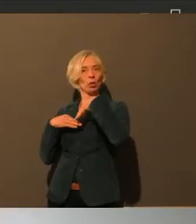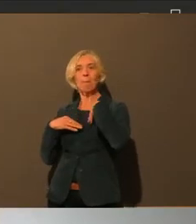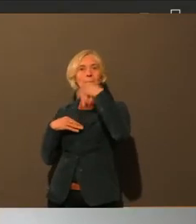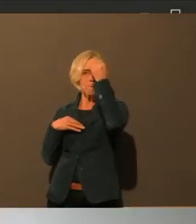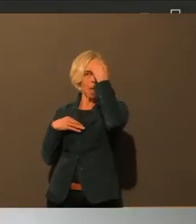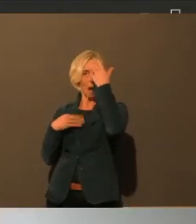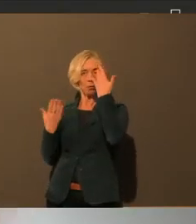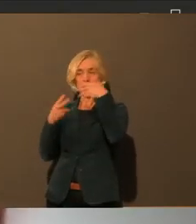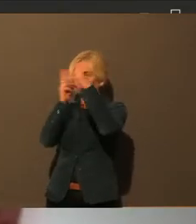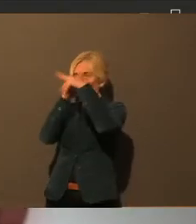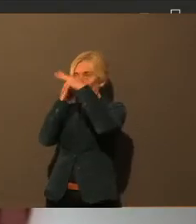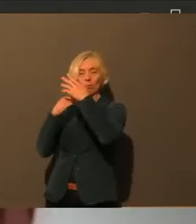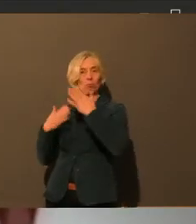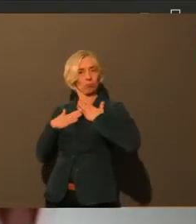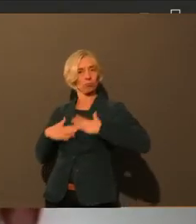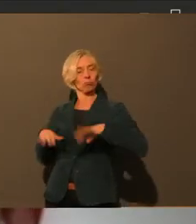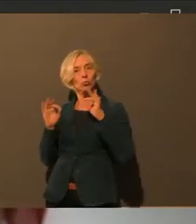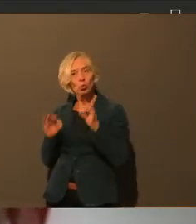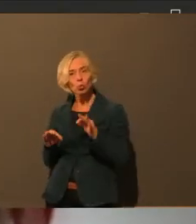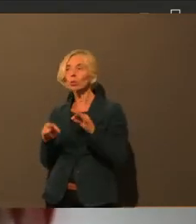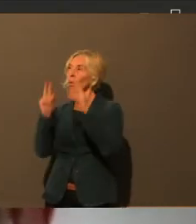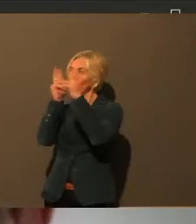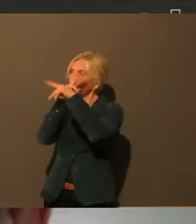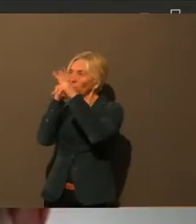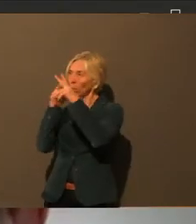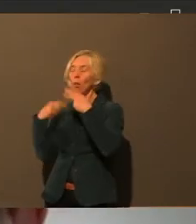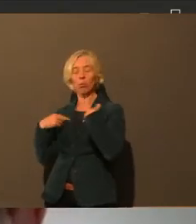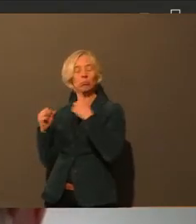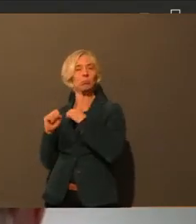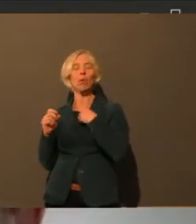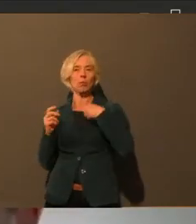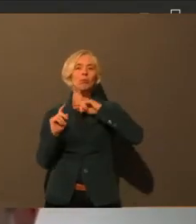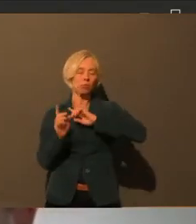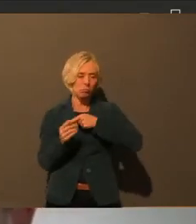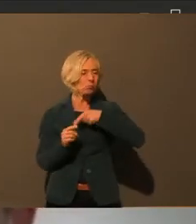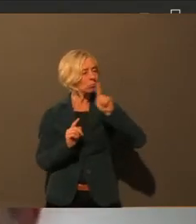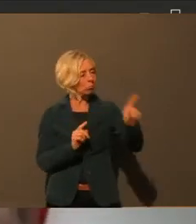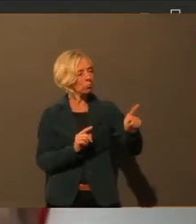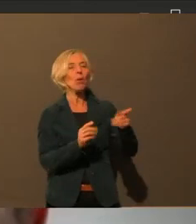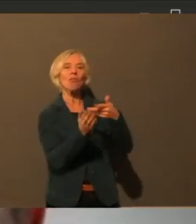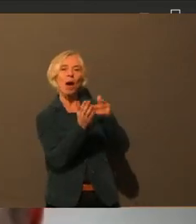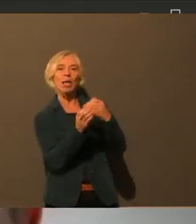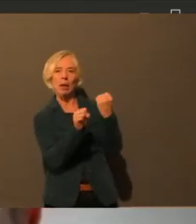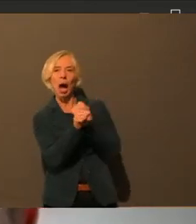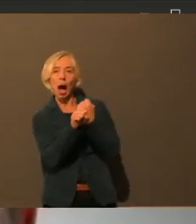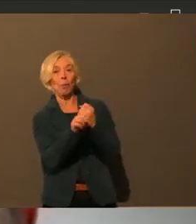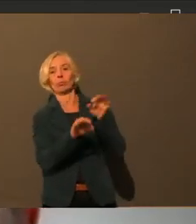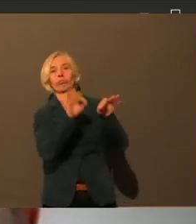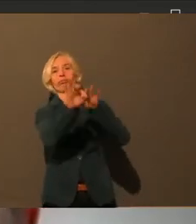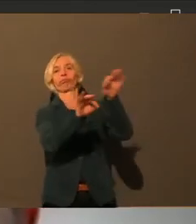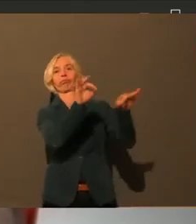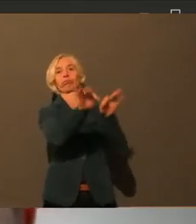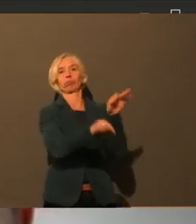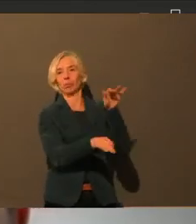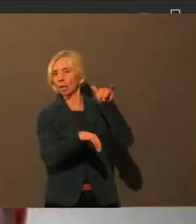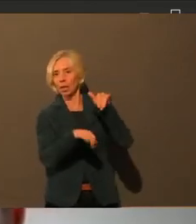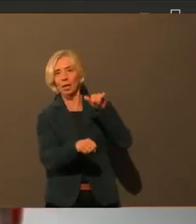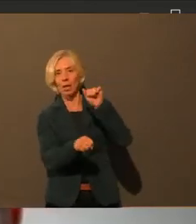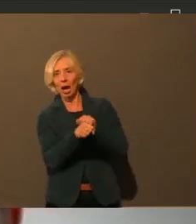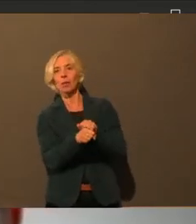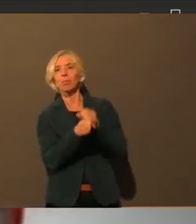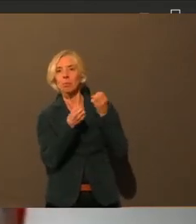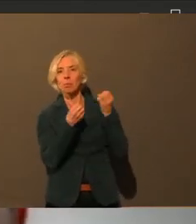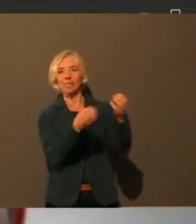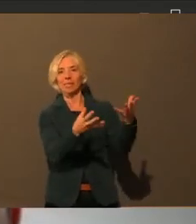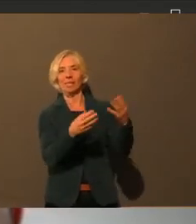wieder beobachtet, dass dann auch die ganzen infizierten Bewohner und auch die Mitarbeiter eigentlich alle